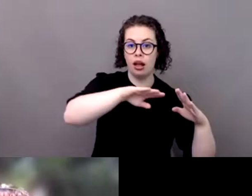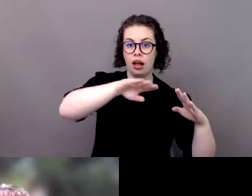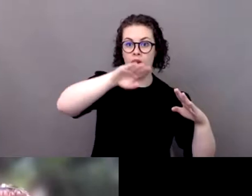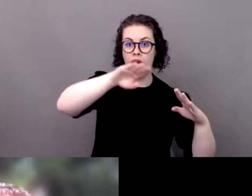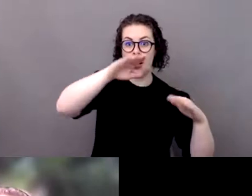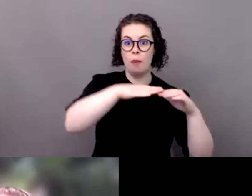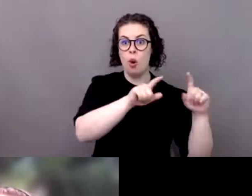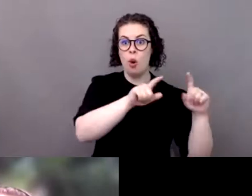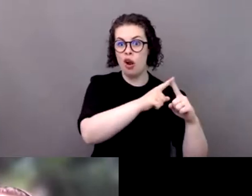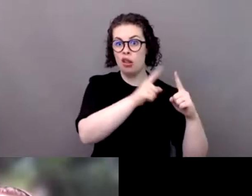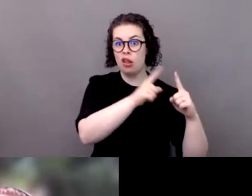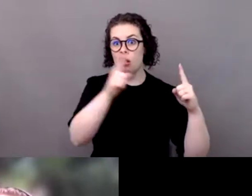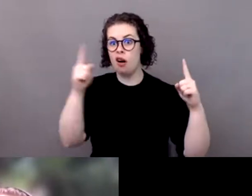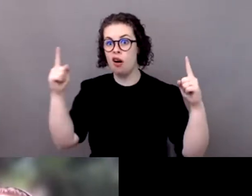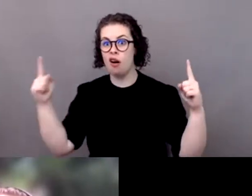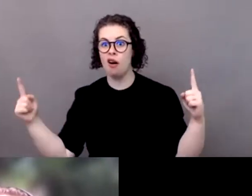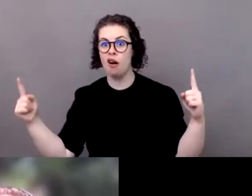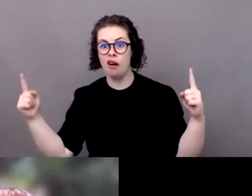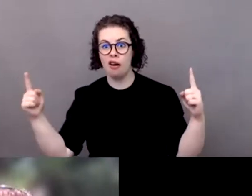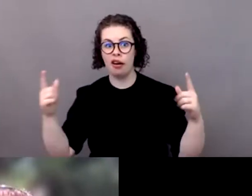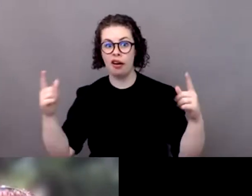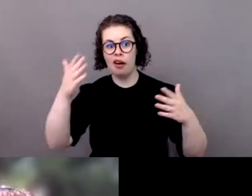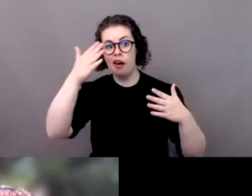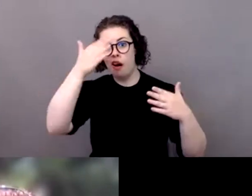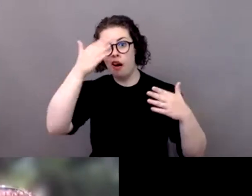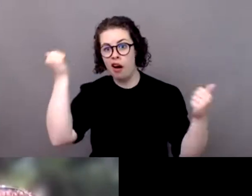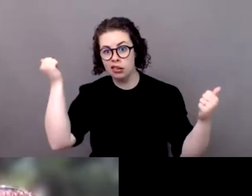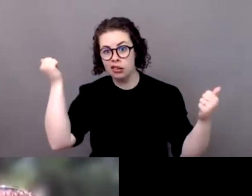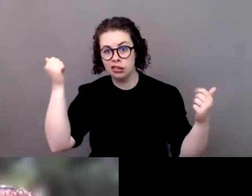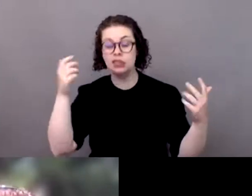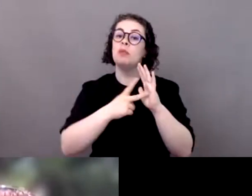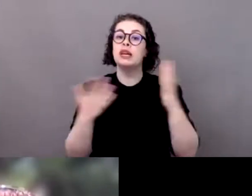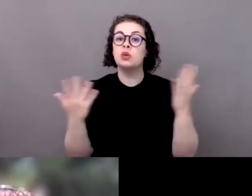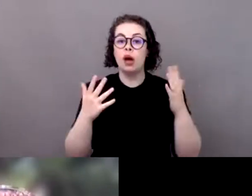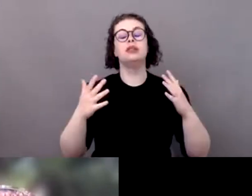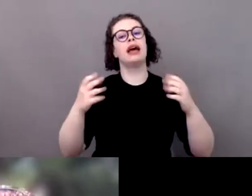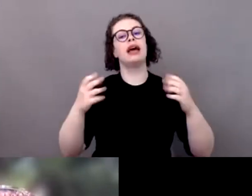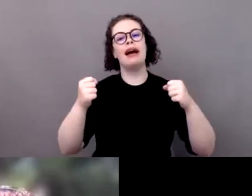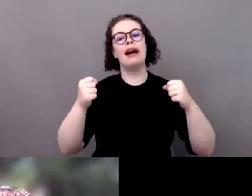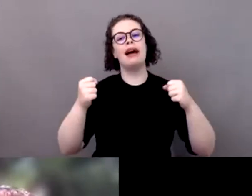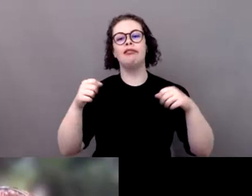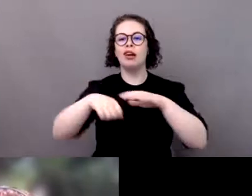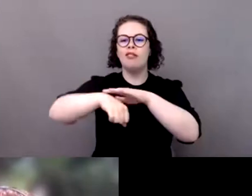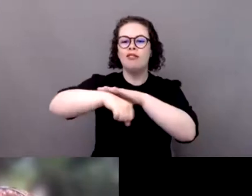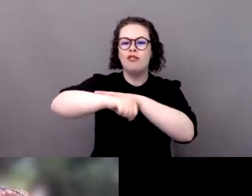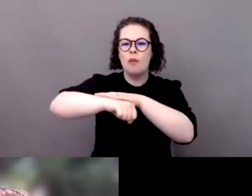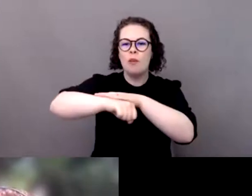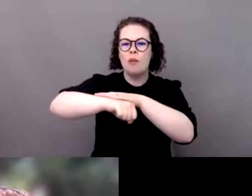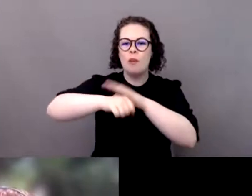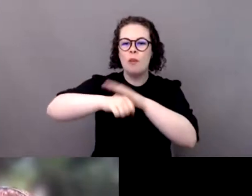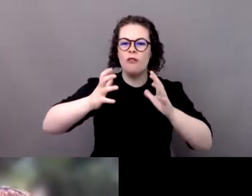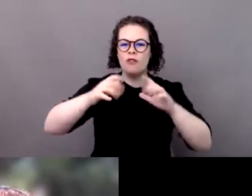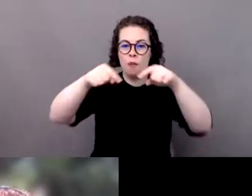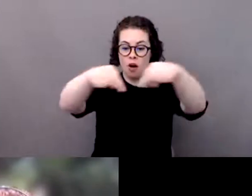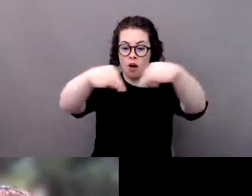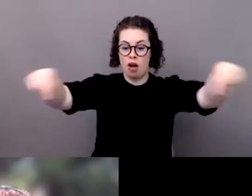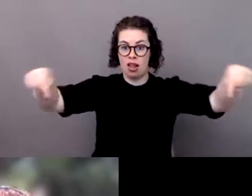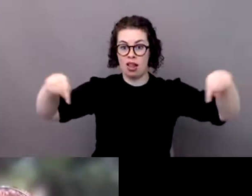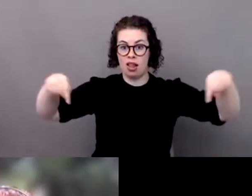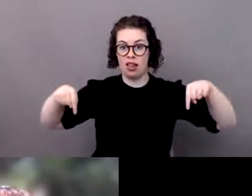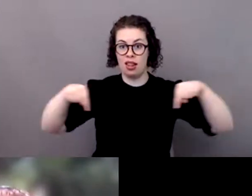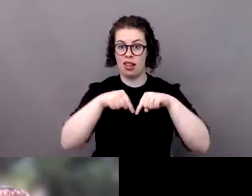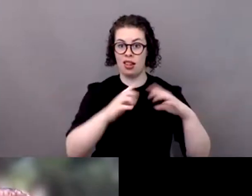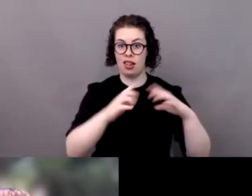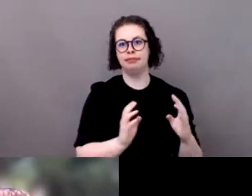et au bout de deux trois jours de canicule bien le gazon est